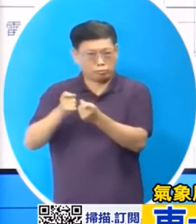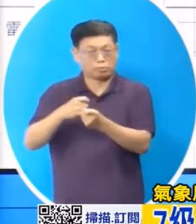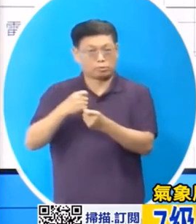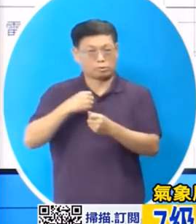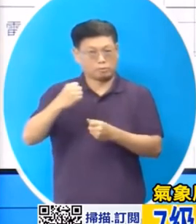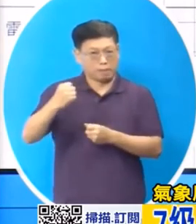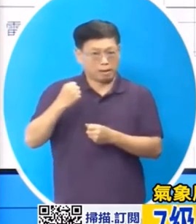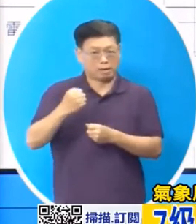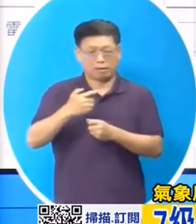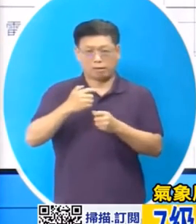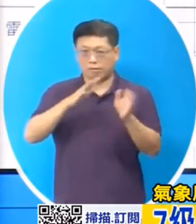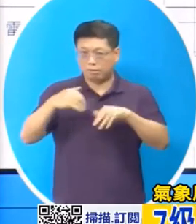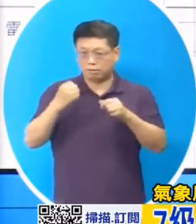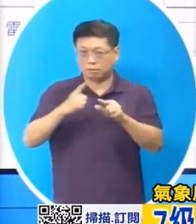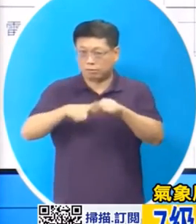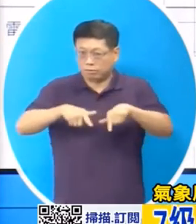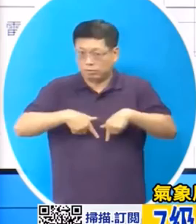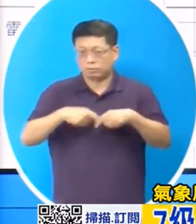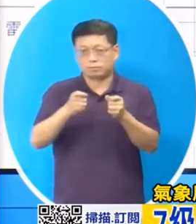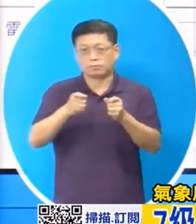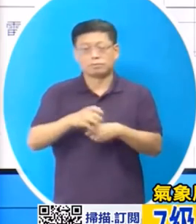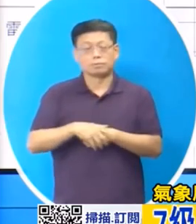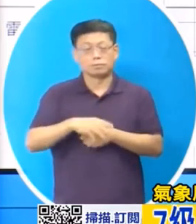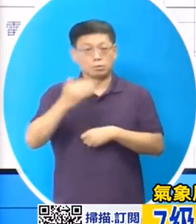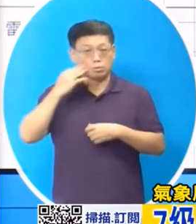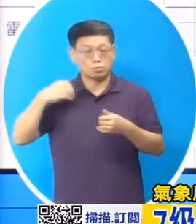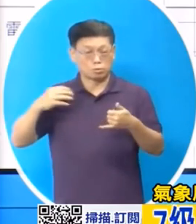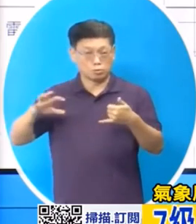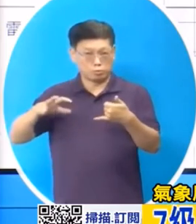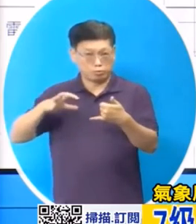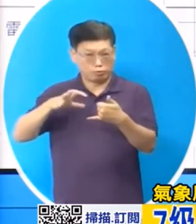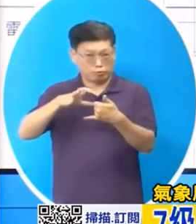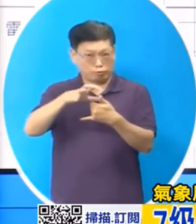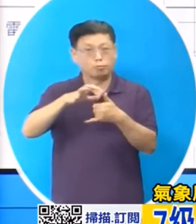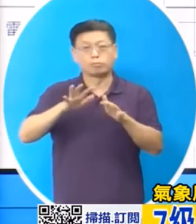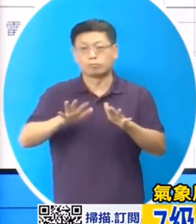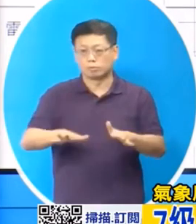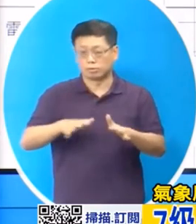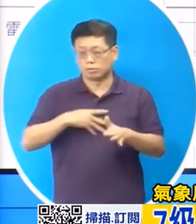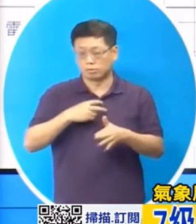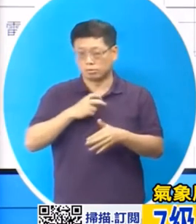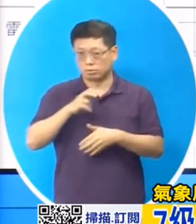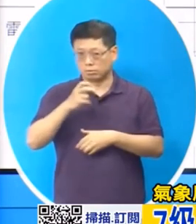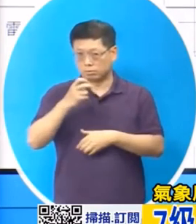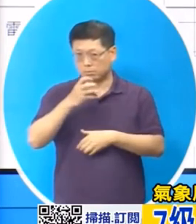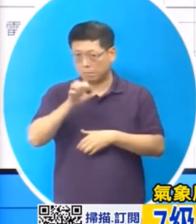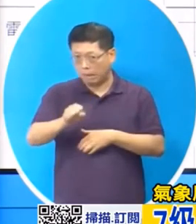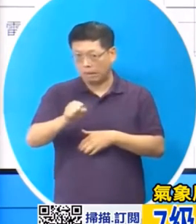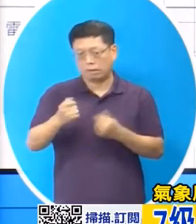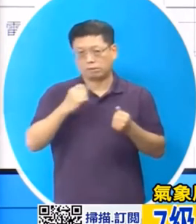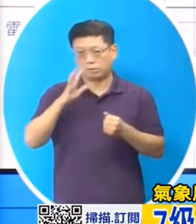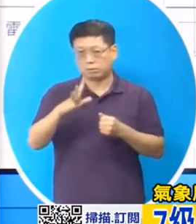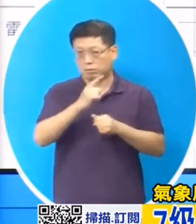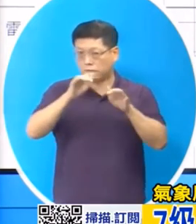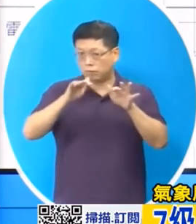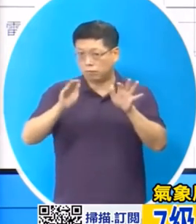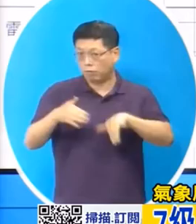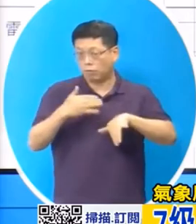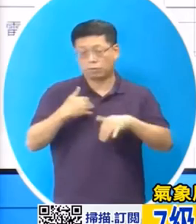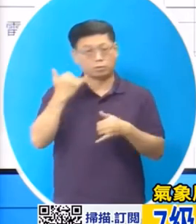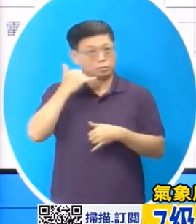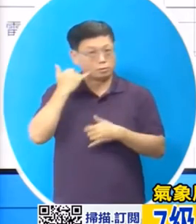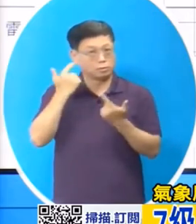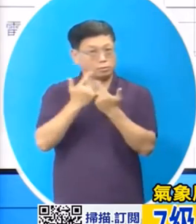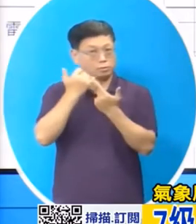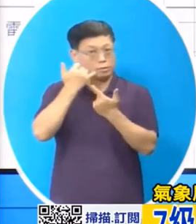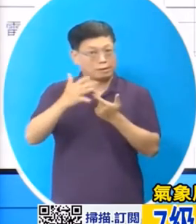是集中在中心附近那么在它通过的过程中我们目前观测到的阵风在下午的时候基隆北